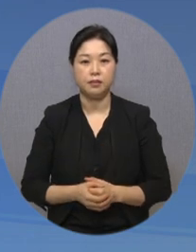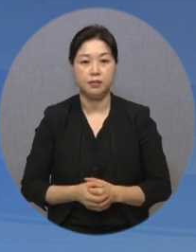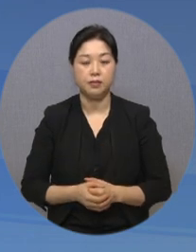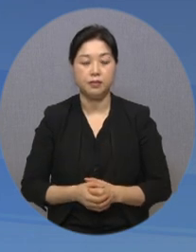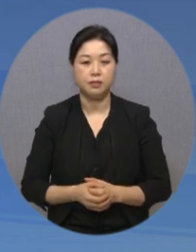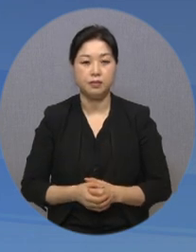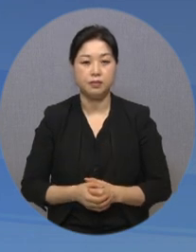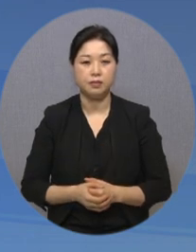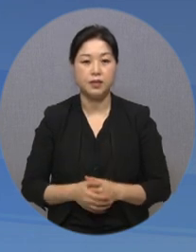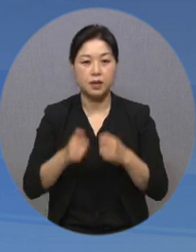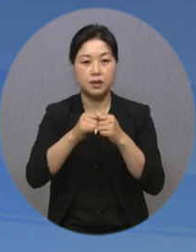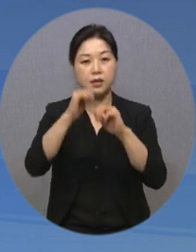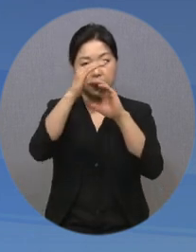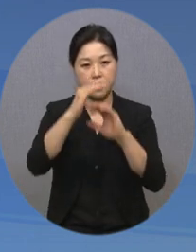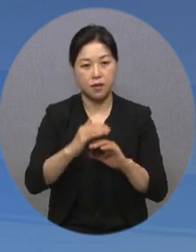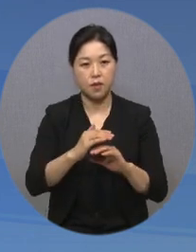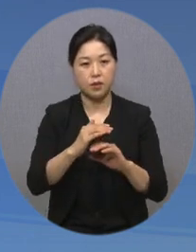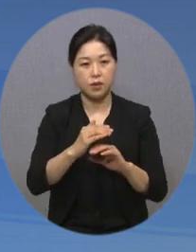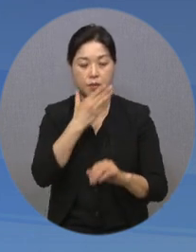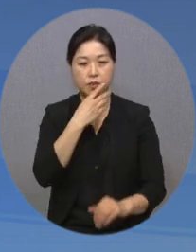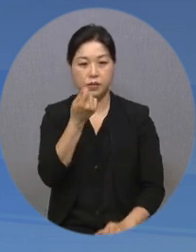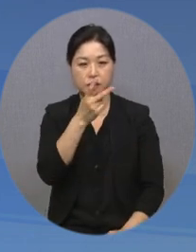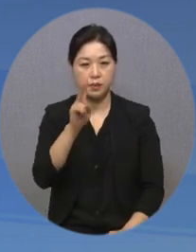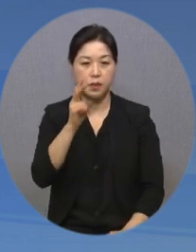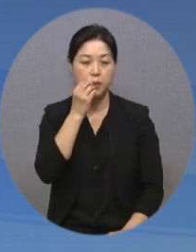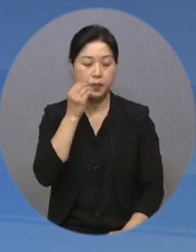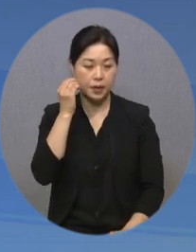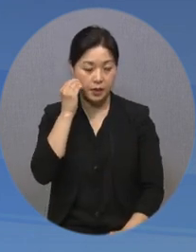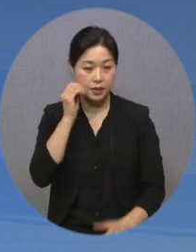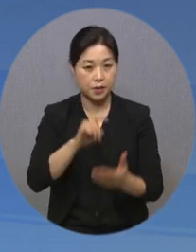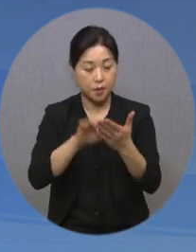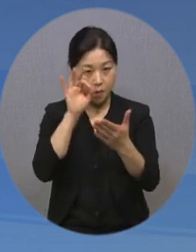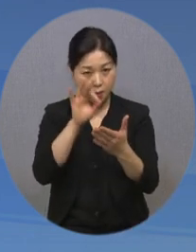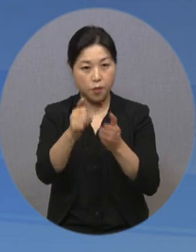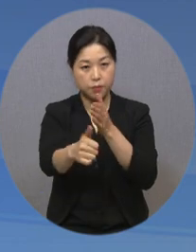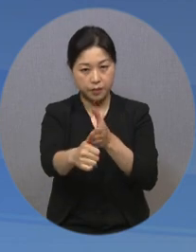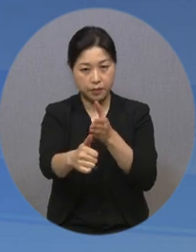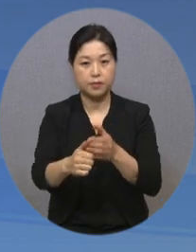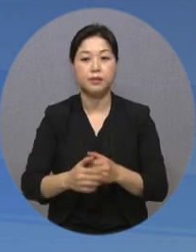이 밖의 자세한 사항은 웹피어뉴스 홈페이지에서 확인할 수 있습니다.